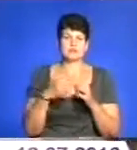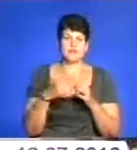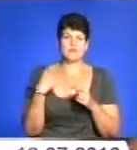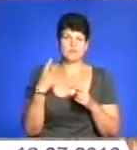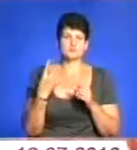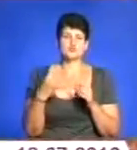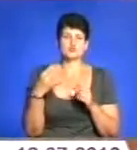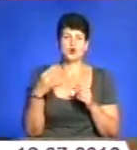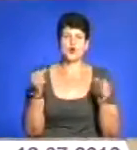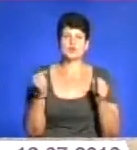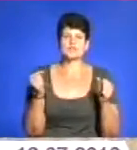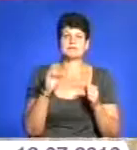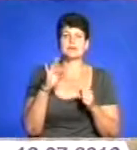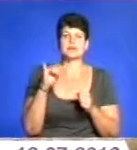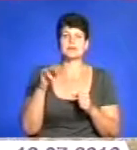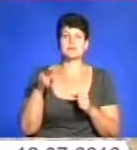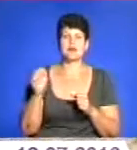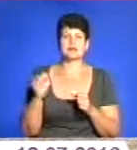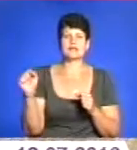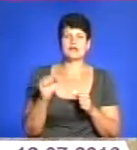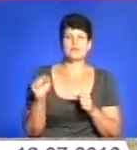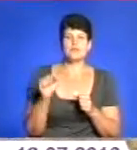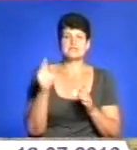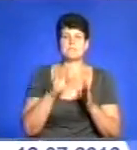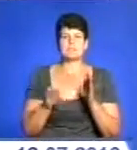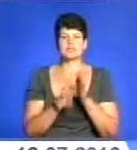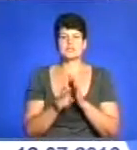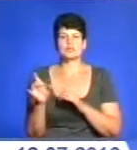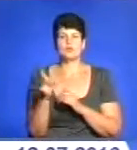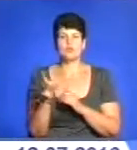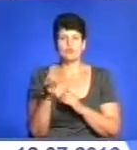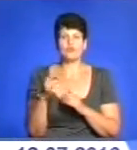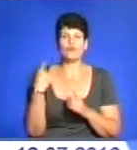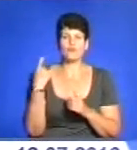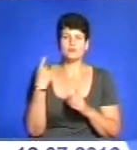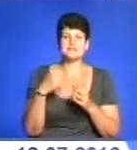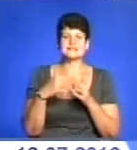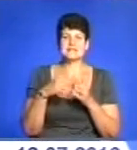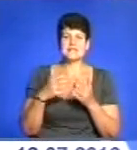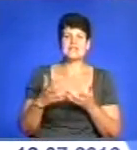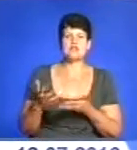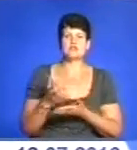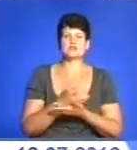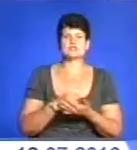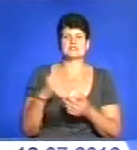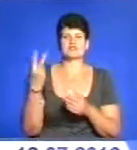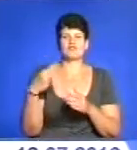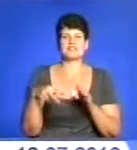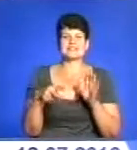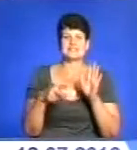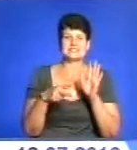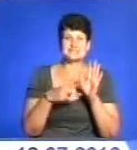Озими ріпак найкраще вродив у Теребовлянському та Підволочийському районах. По області середнього урожайність цієї культури – 27,5